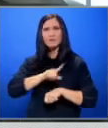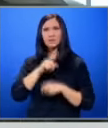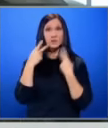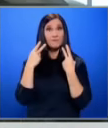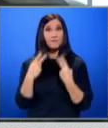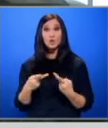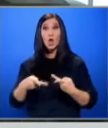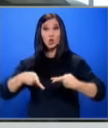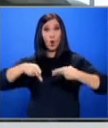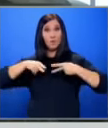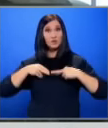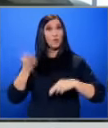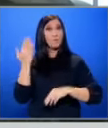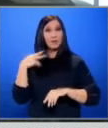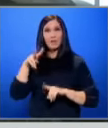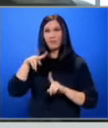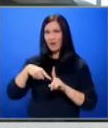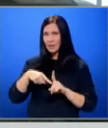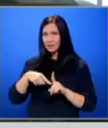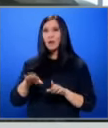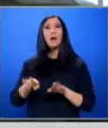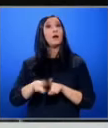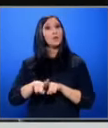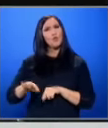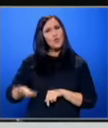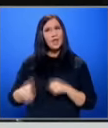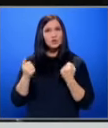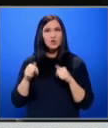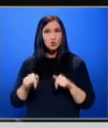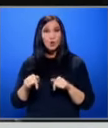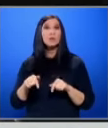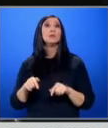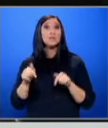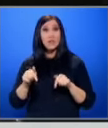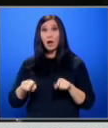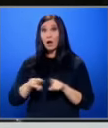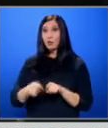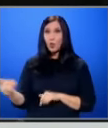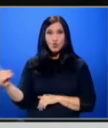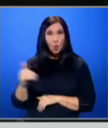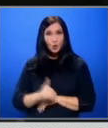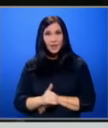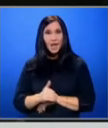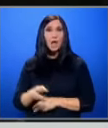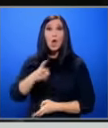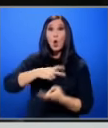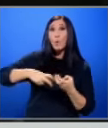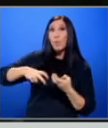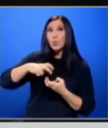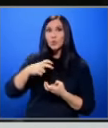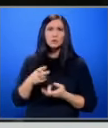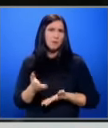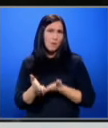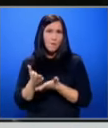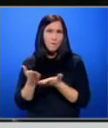виждали до завръщането му преди два месеца Като дете живеше тук, а сега като дойде го потърсихме да му